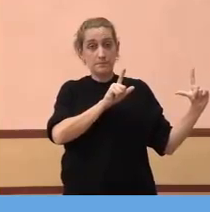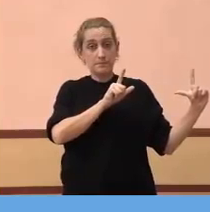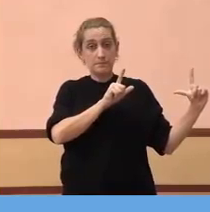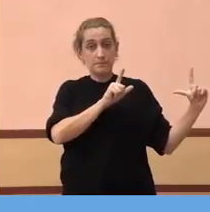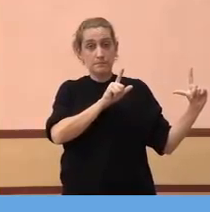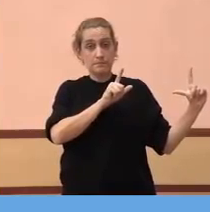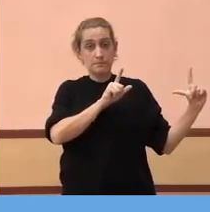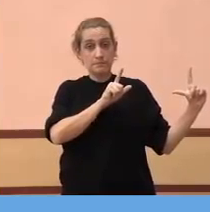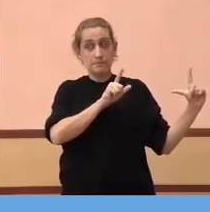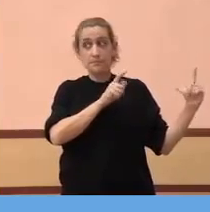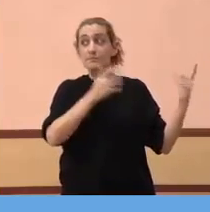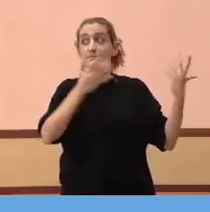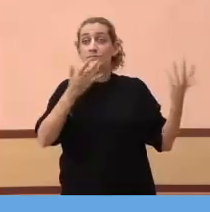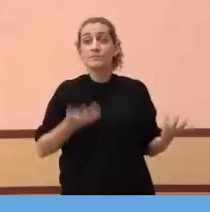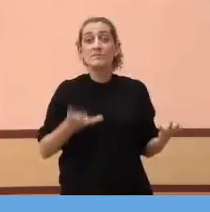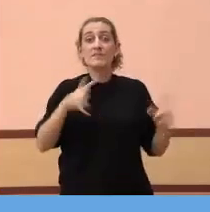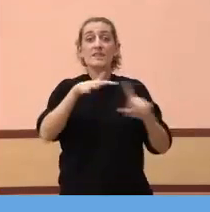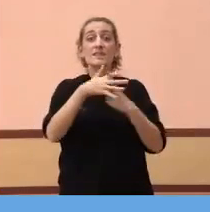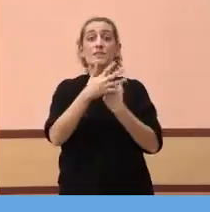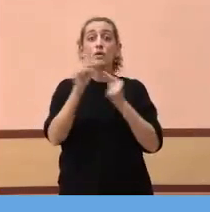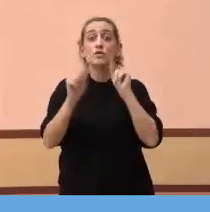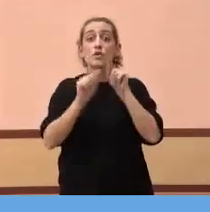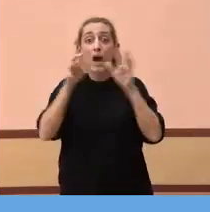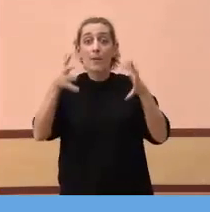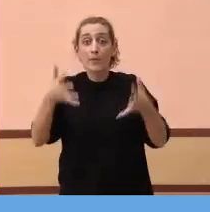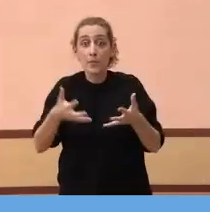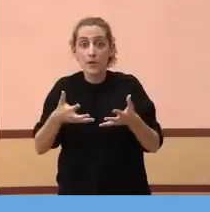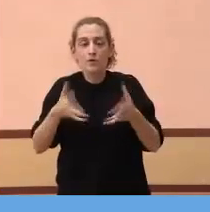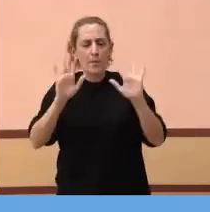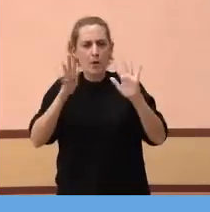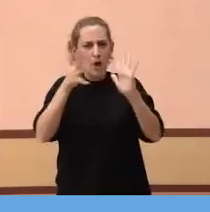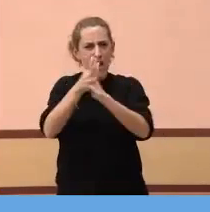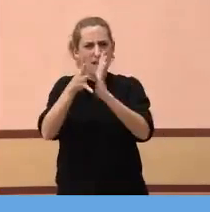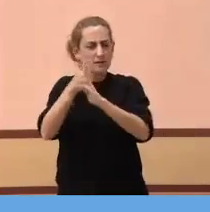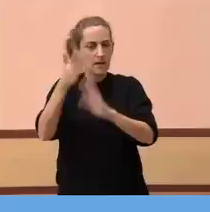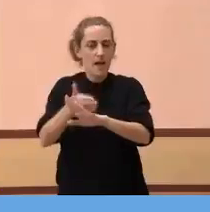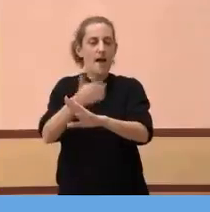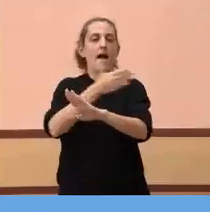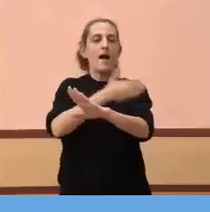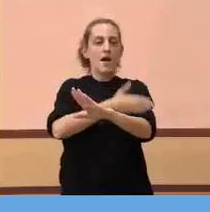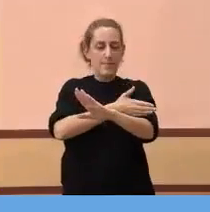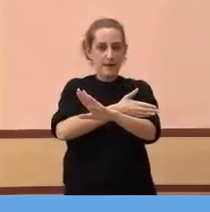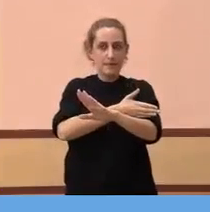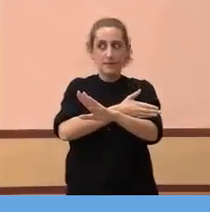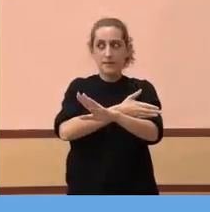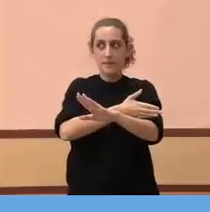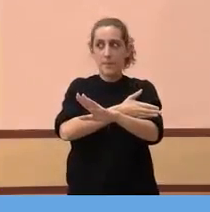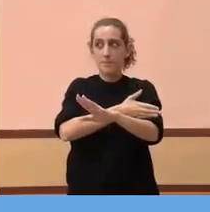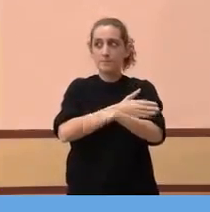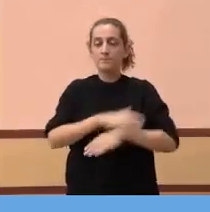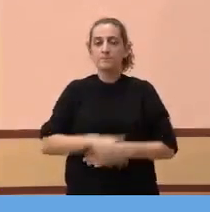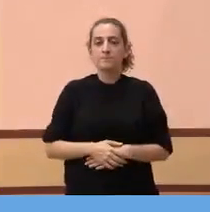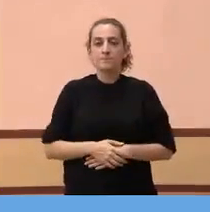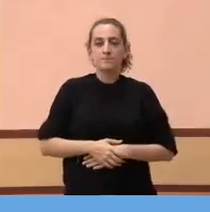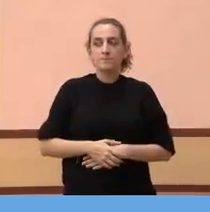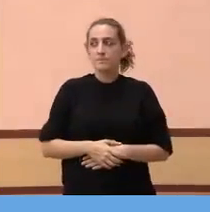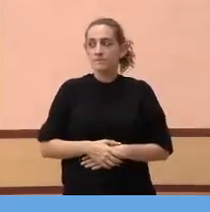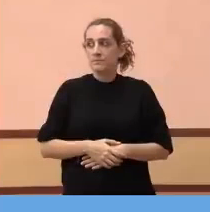amb la situació epidemiològica, però abans de passar a aquesta situació epidemiològica, sí que voldria fer una